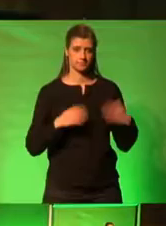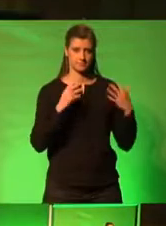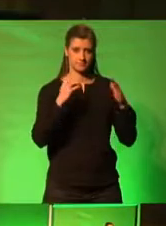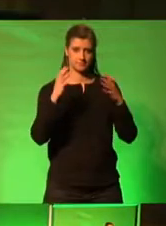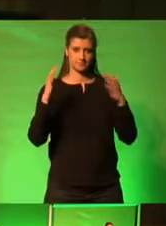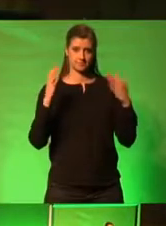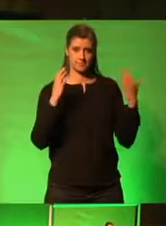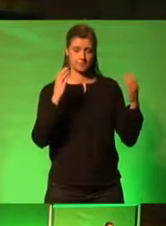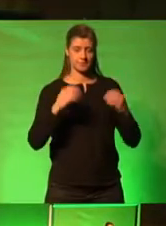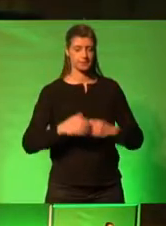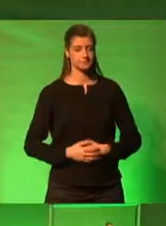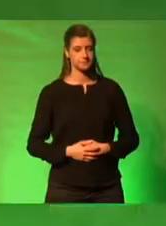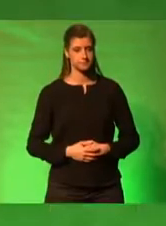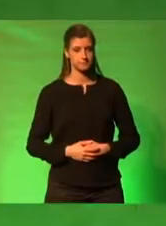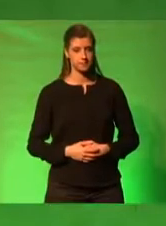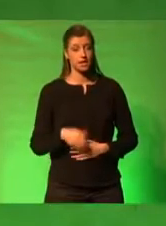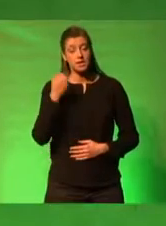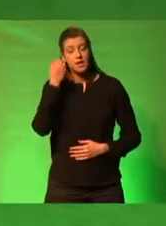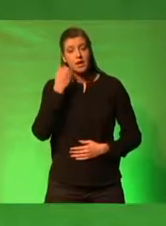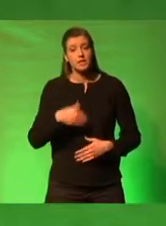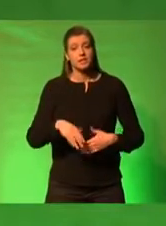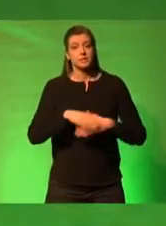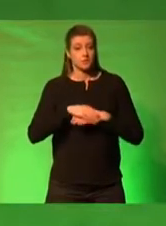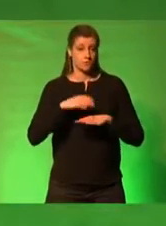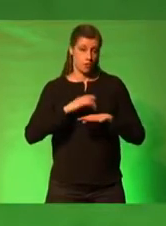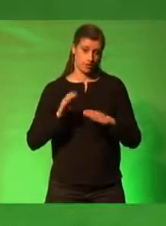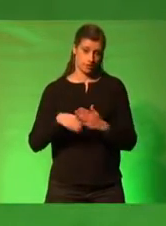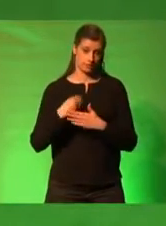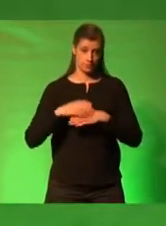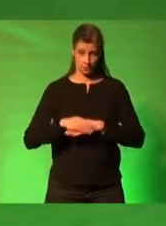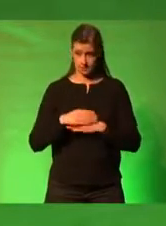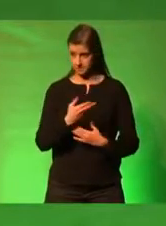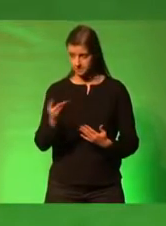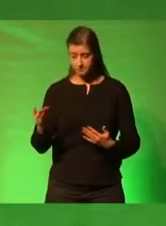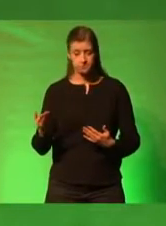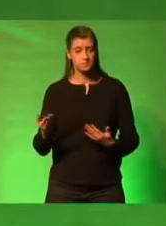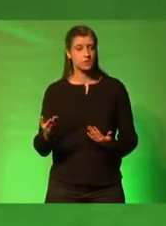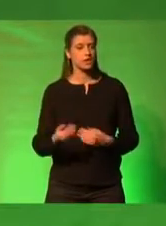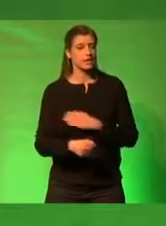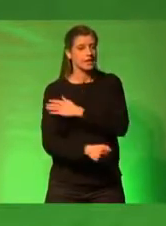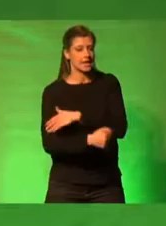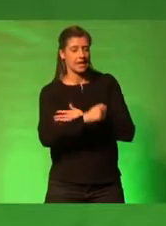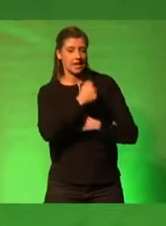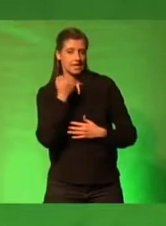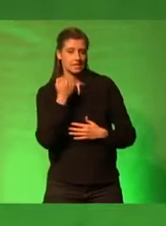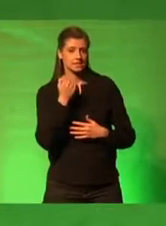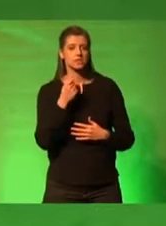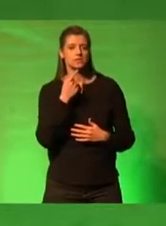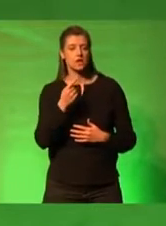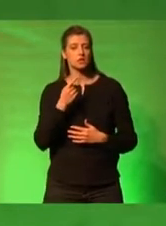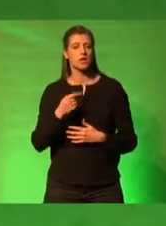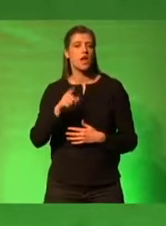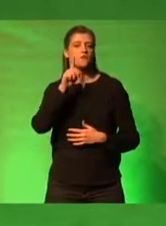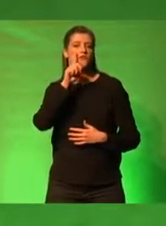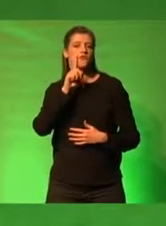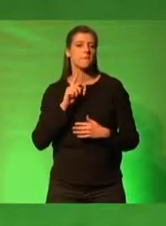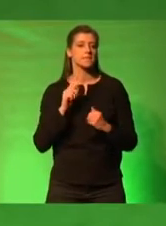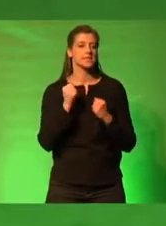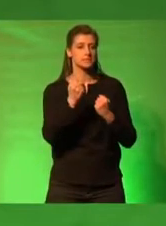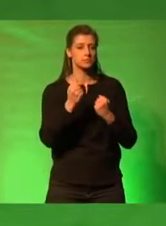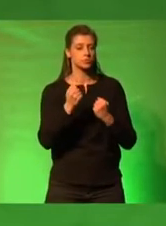Liebe Freundinnen und Freunde, die Rechten haben sich den Feminismus als zentrales Feindbild